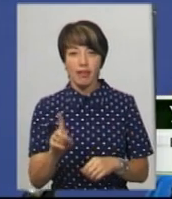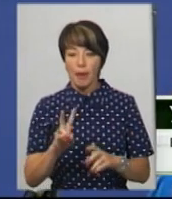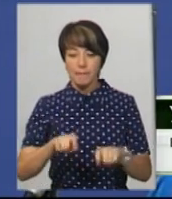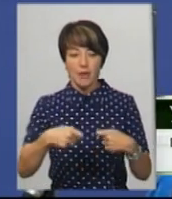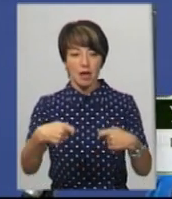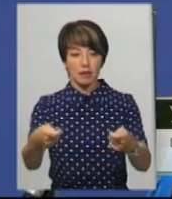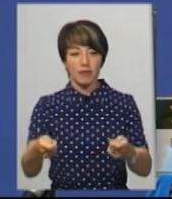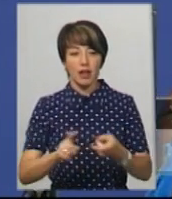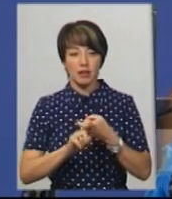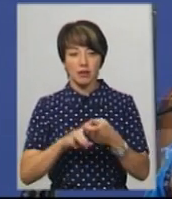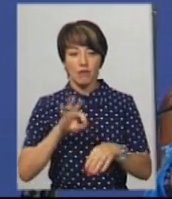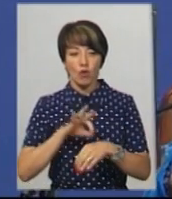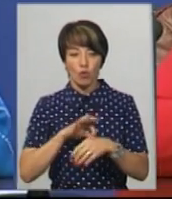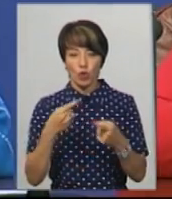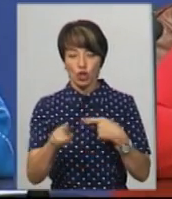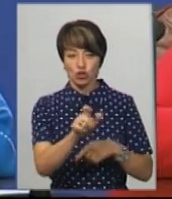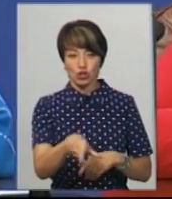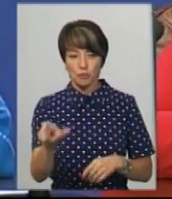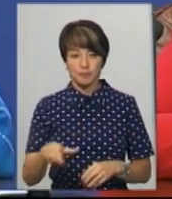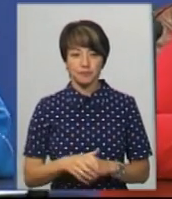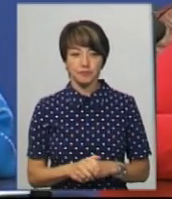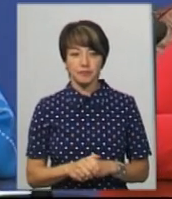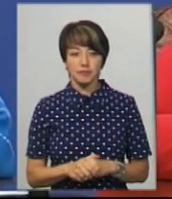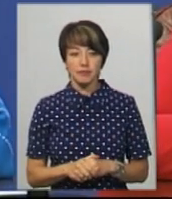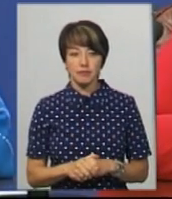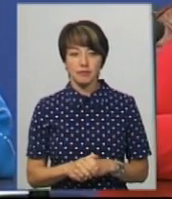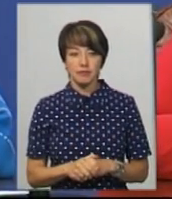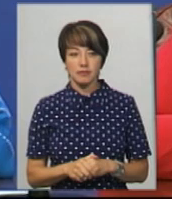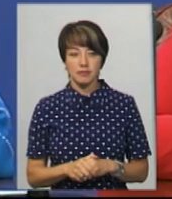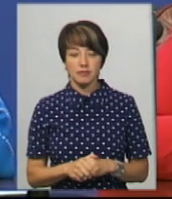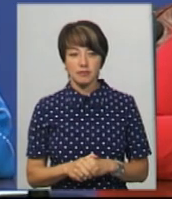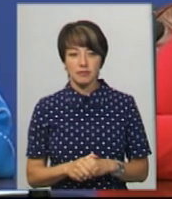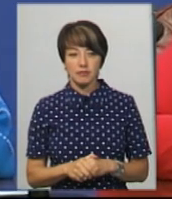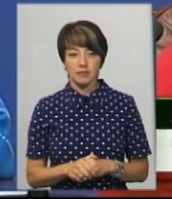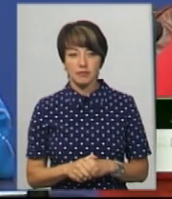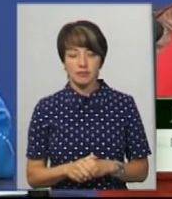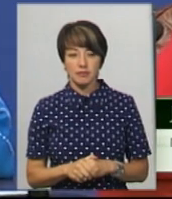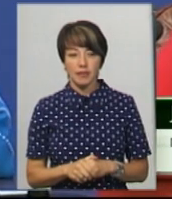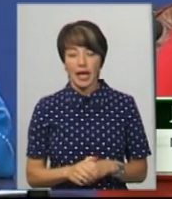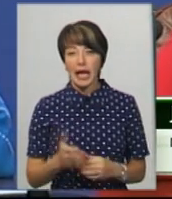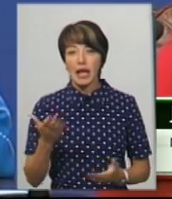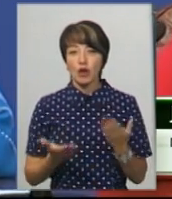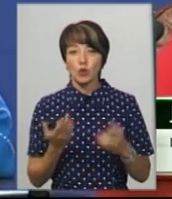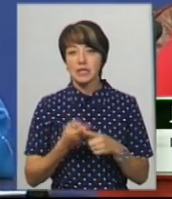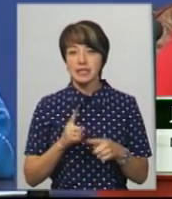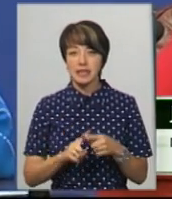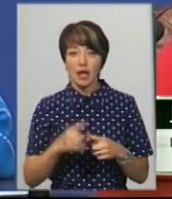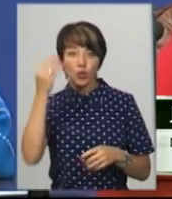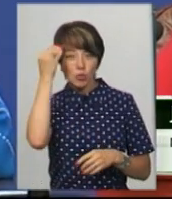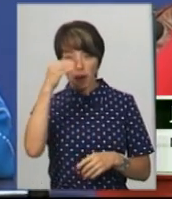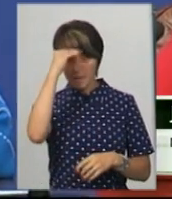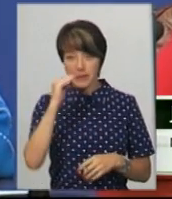передавали хворобу іншим. Якщо це якась світоглядна позиція батьків і вони